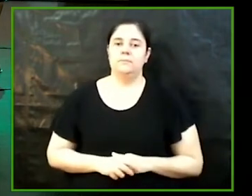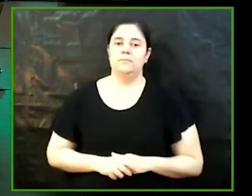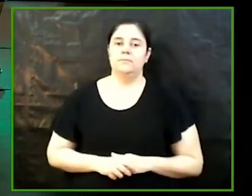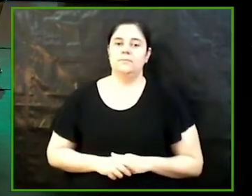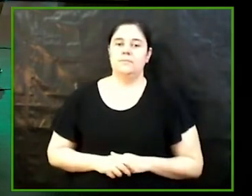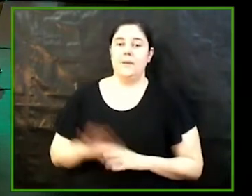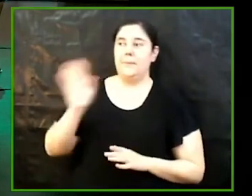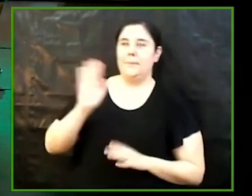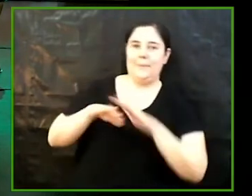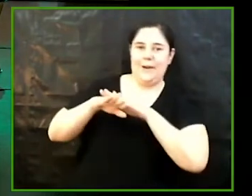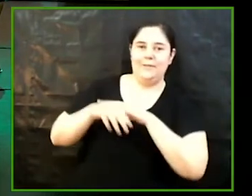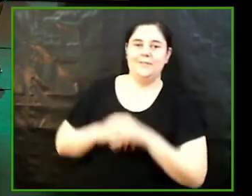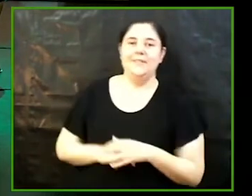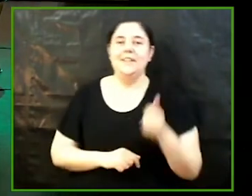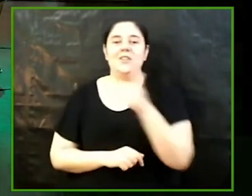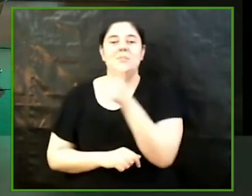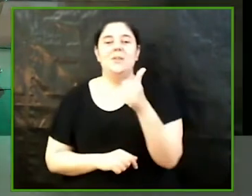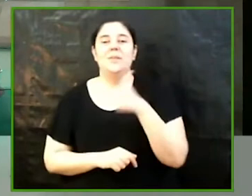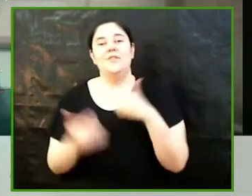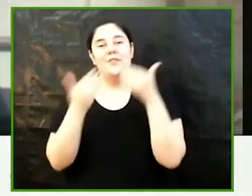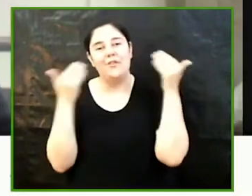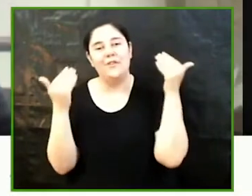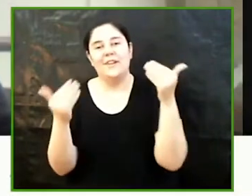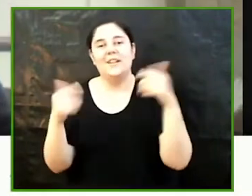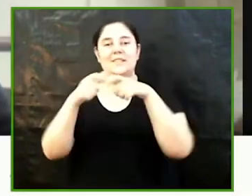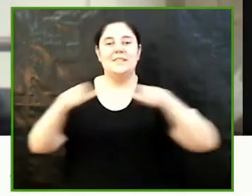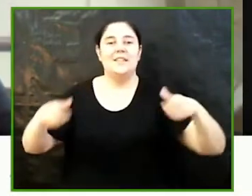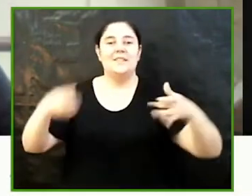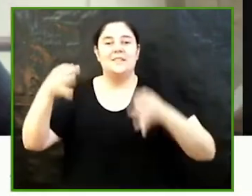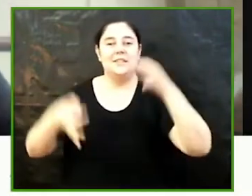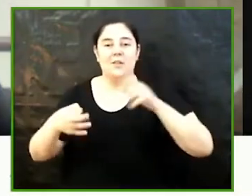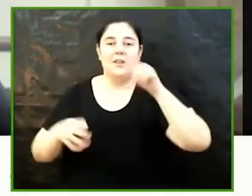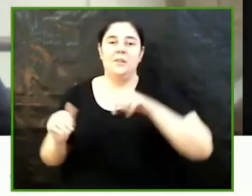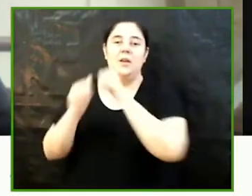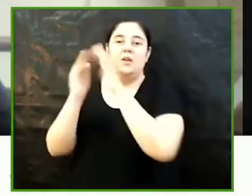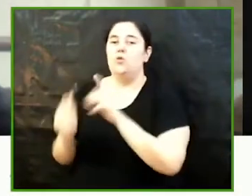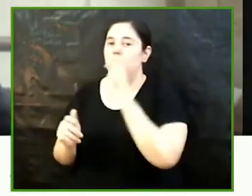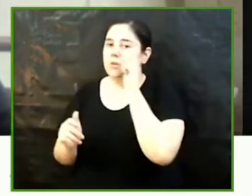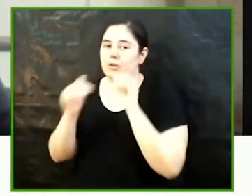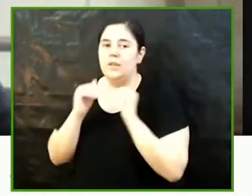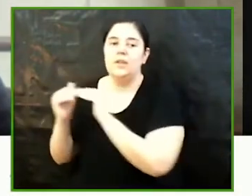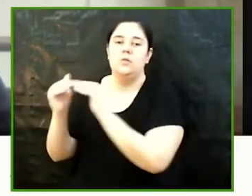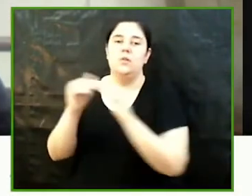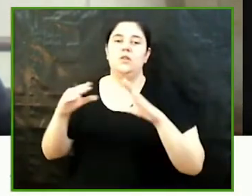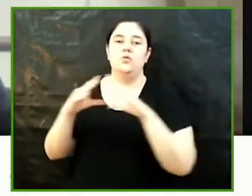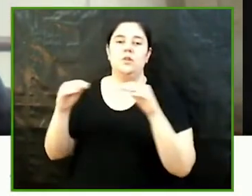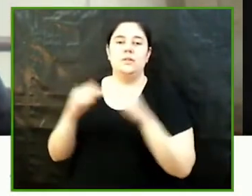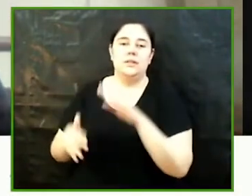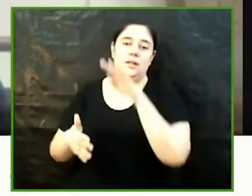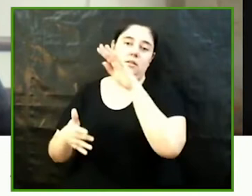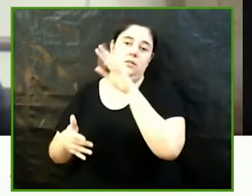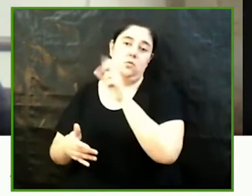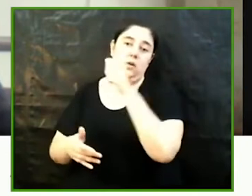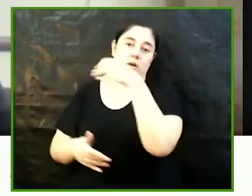perdón perdón en primer lloc en voldria agrair al Tribunal i a l'Observatori d'Igualtat de la Universitat de Barcelona que s'hagin acordat de